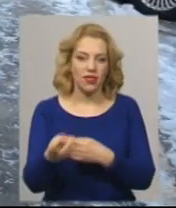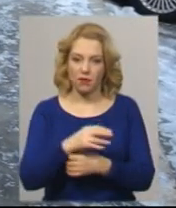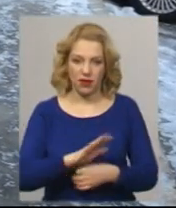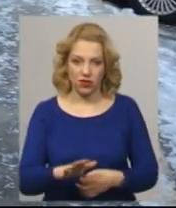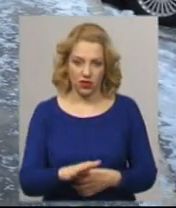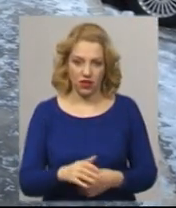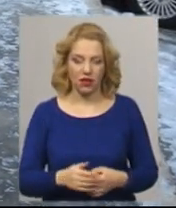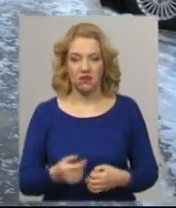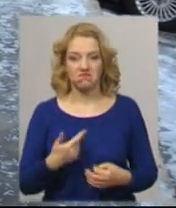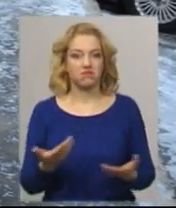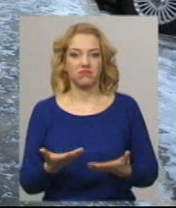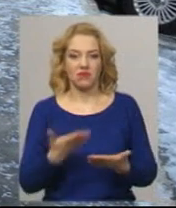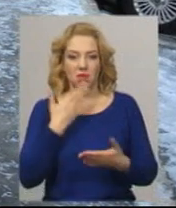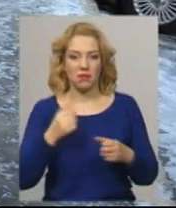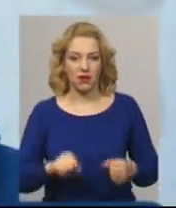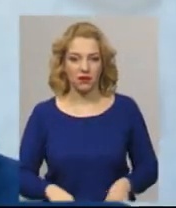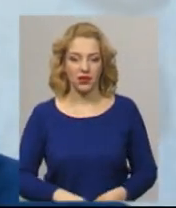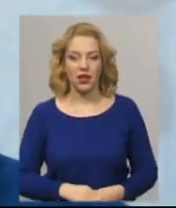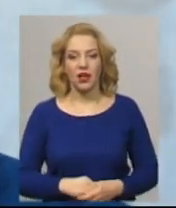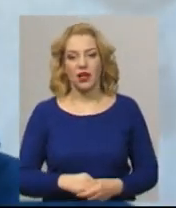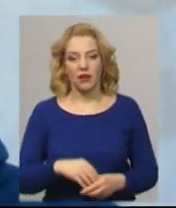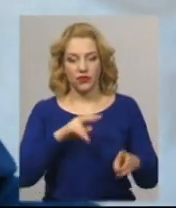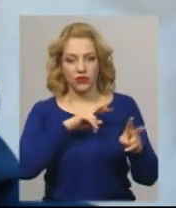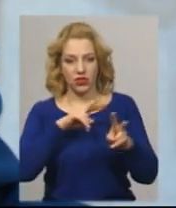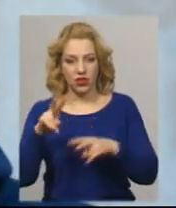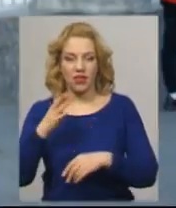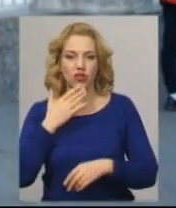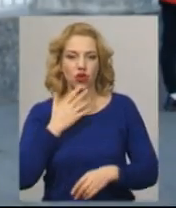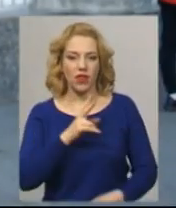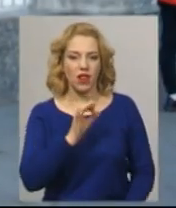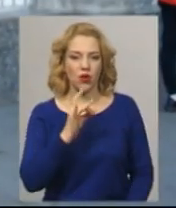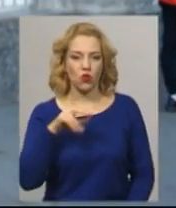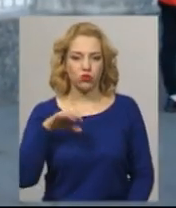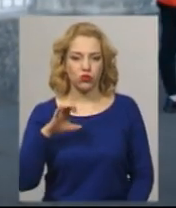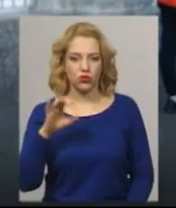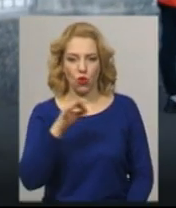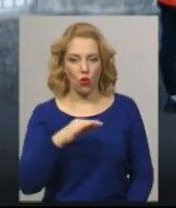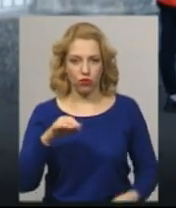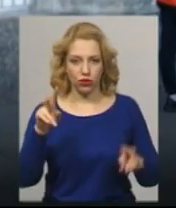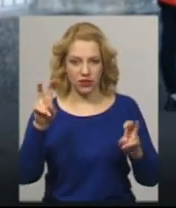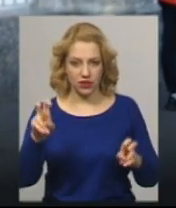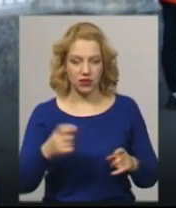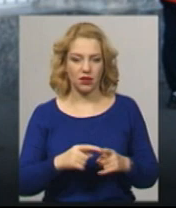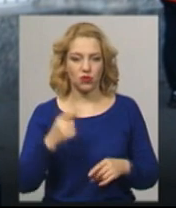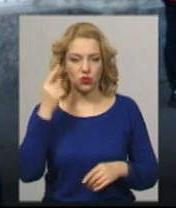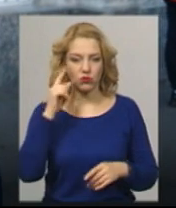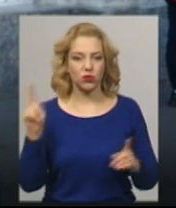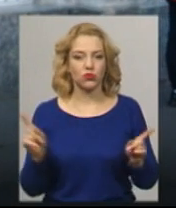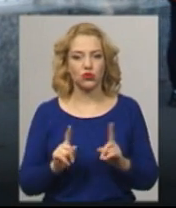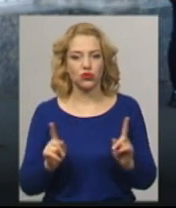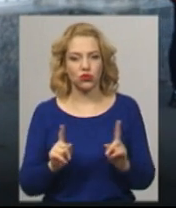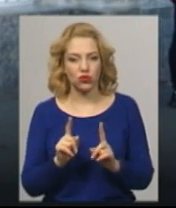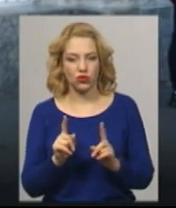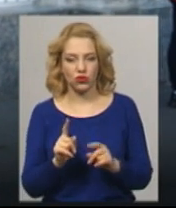Відстежує справу побиття і керівник штабу Національний корпус в області Єгор Денісов. Ми думаємо, що Артур, скоріш за все, просто